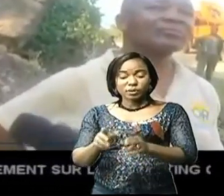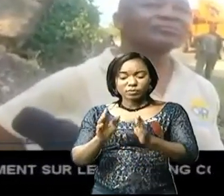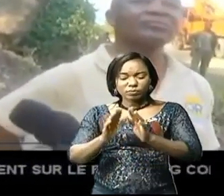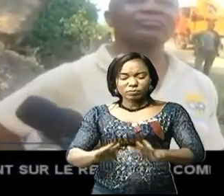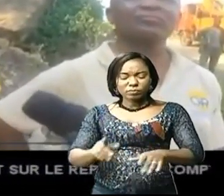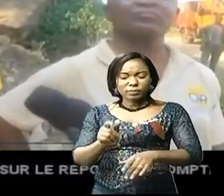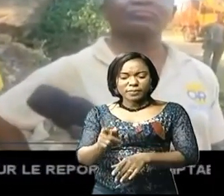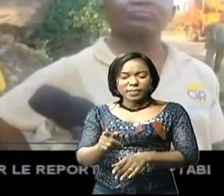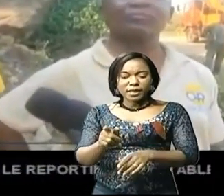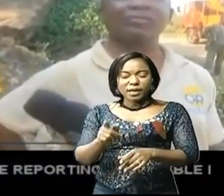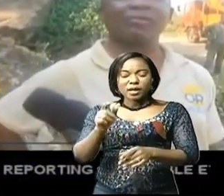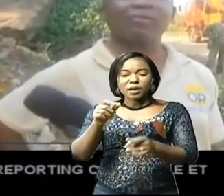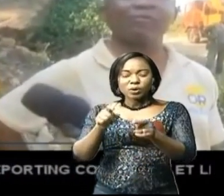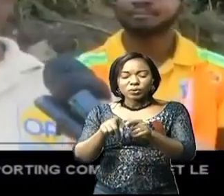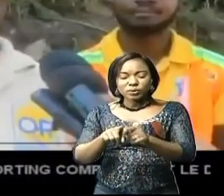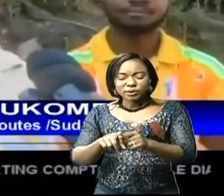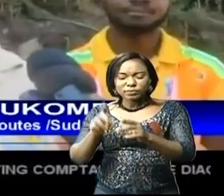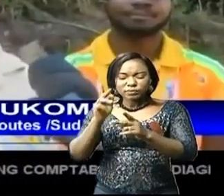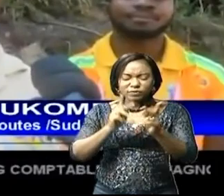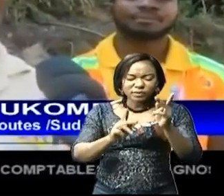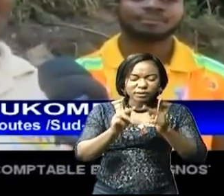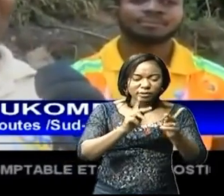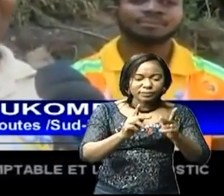'office de route en mission d'inspection.